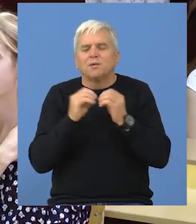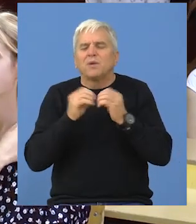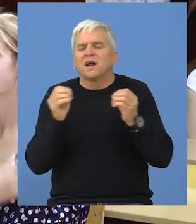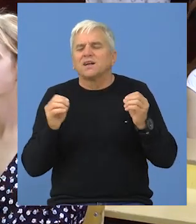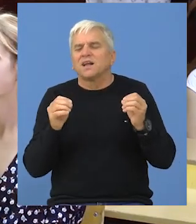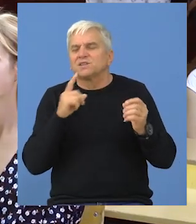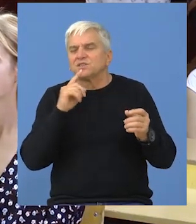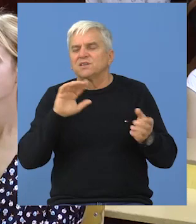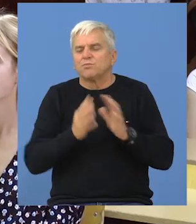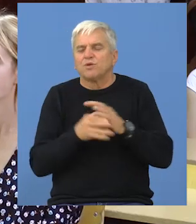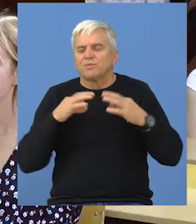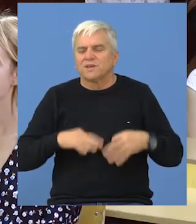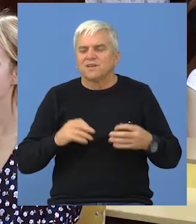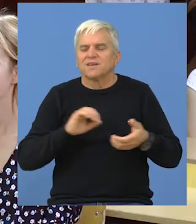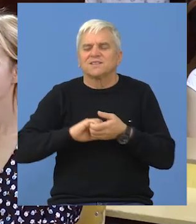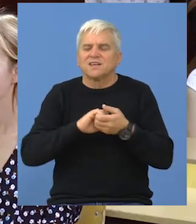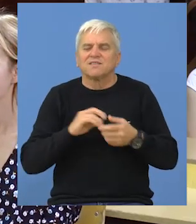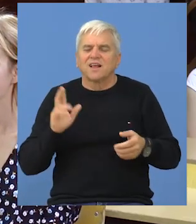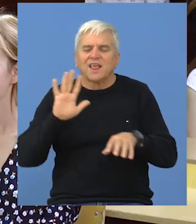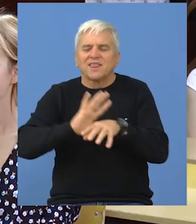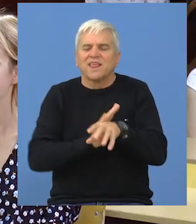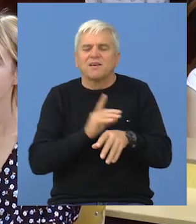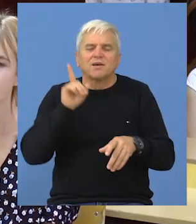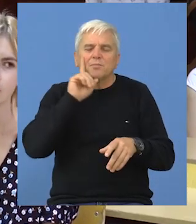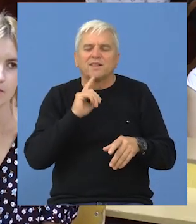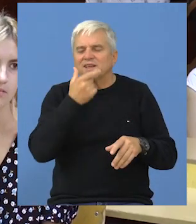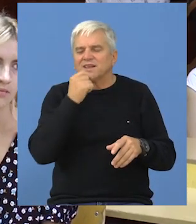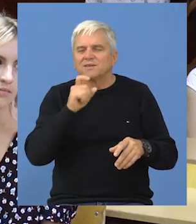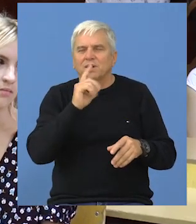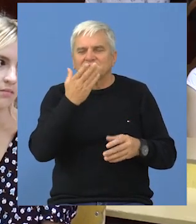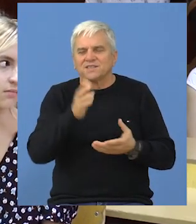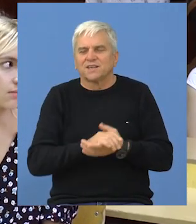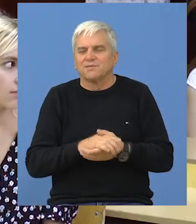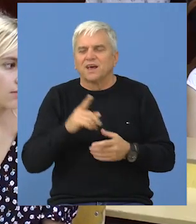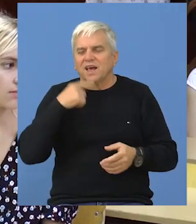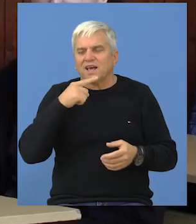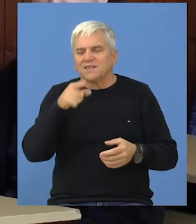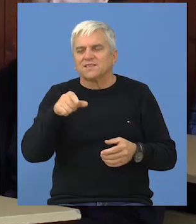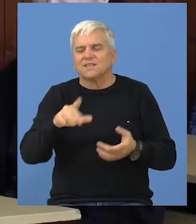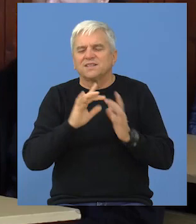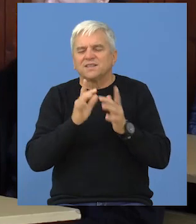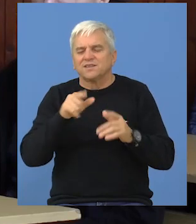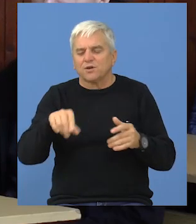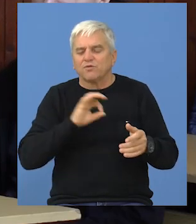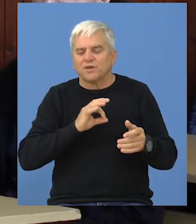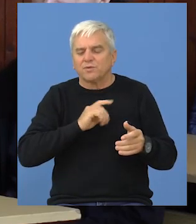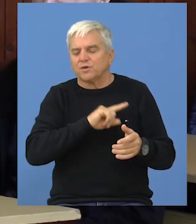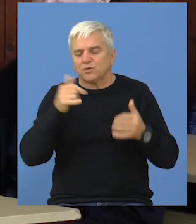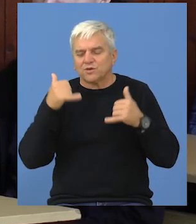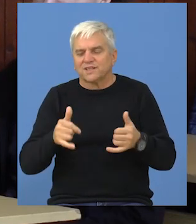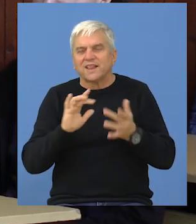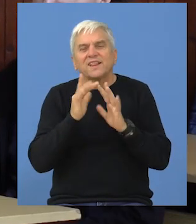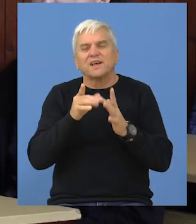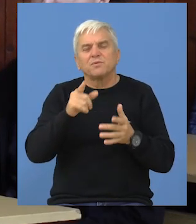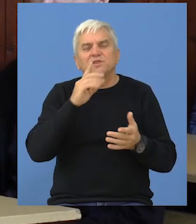ističe Barna Baškerekeš, podpredsednik Saveza negovatelja maternjeg jezika iz Mađarske, dodajući da su se takmičari iz